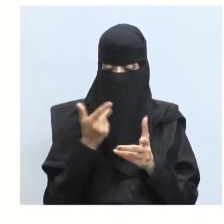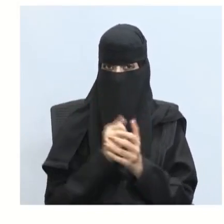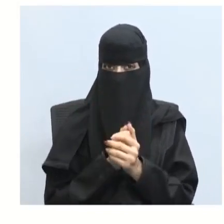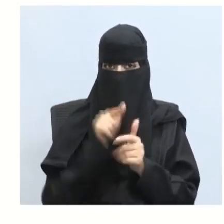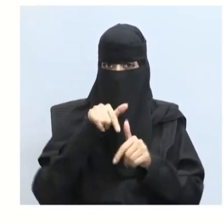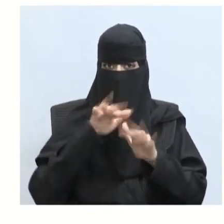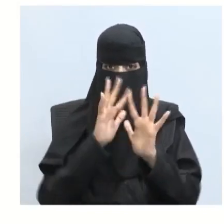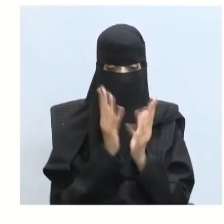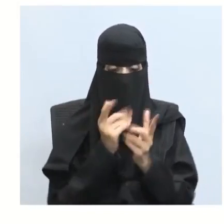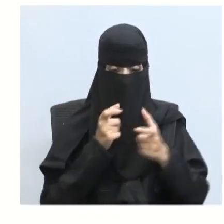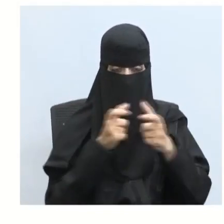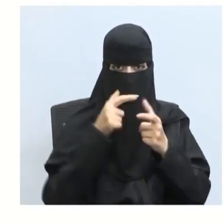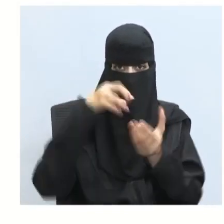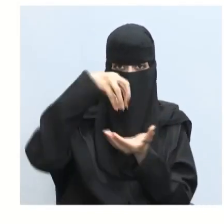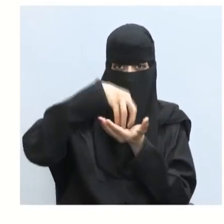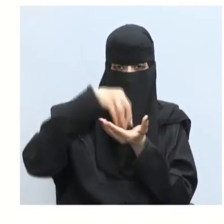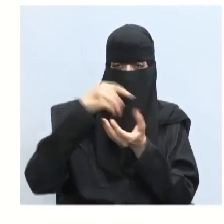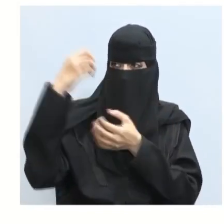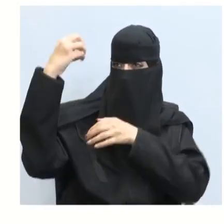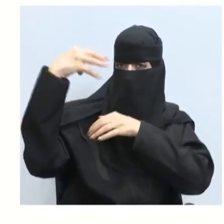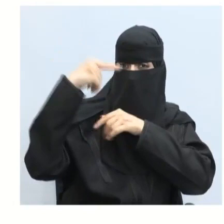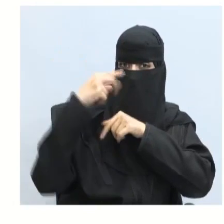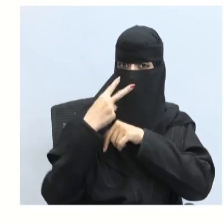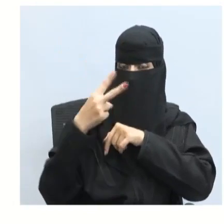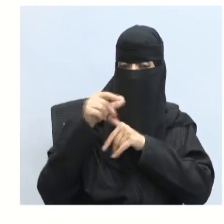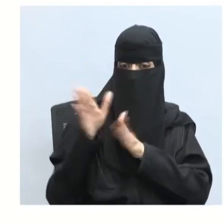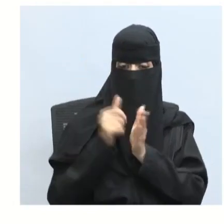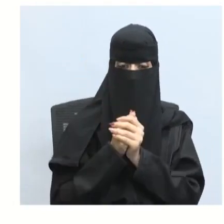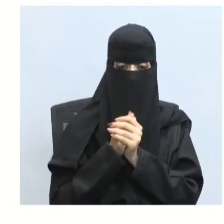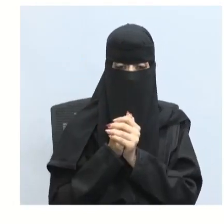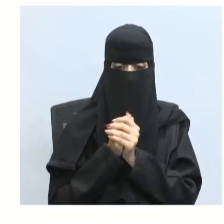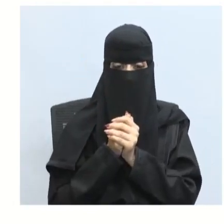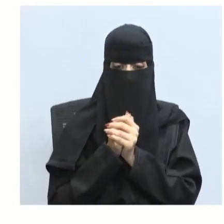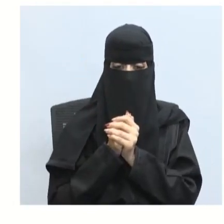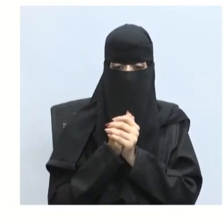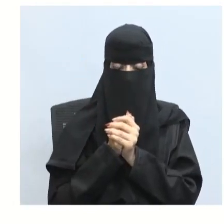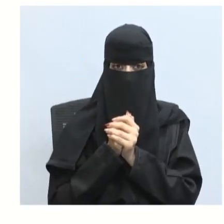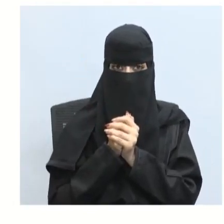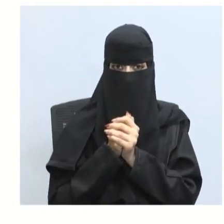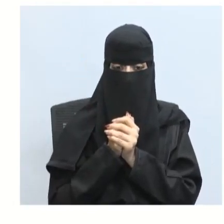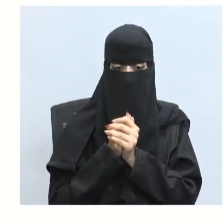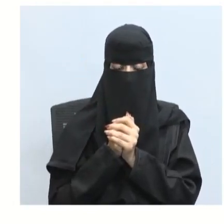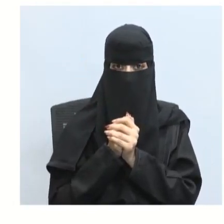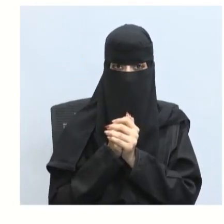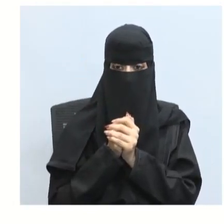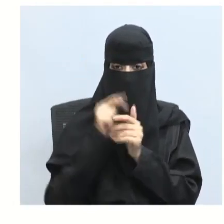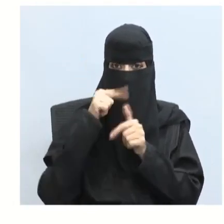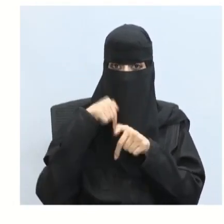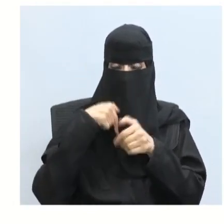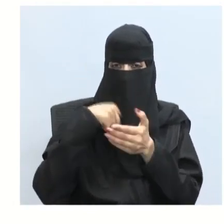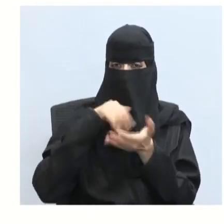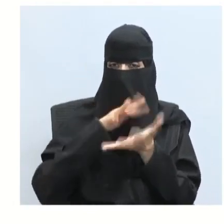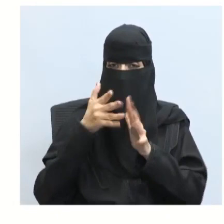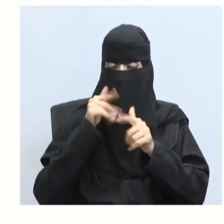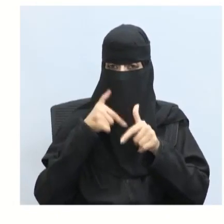هي عبارة عن منطقة الضوء المرئي هي عبارة عن منطقة الضوء المرئي وتقع